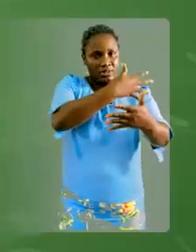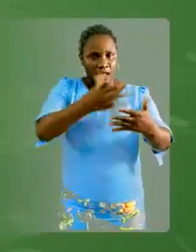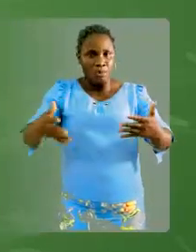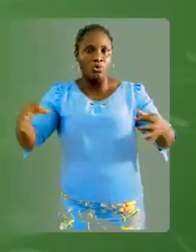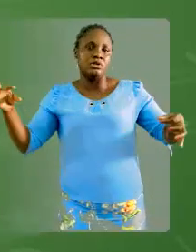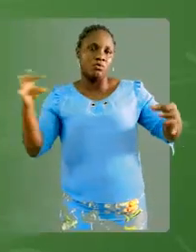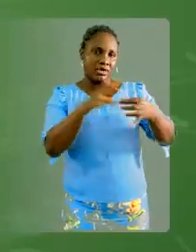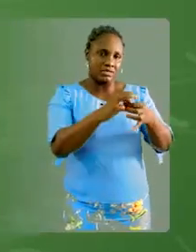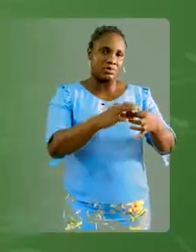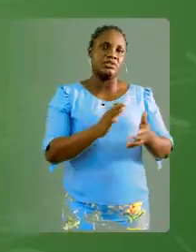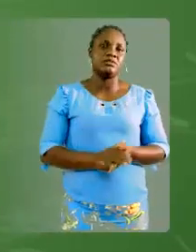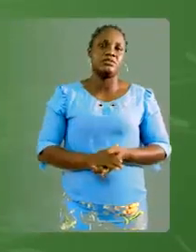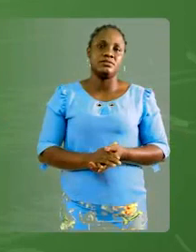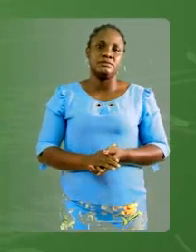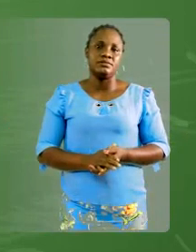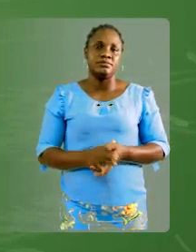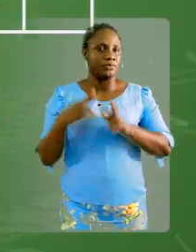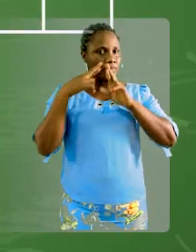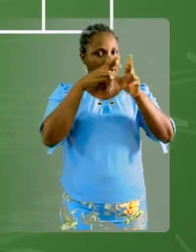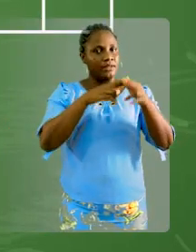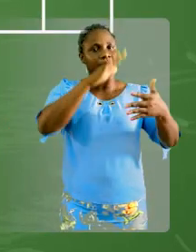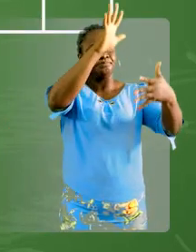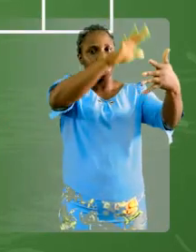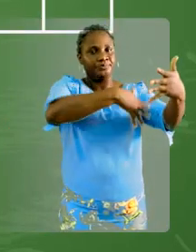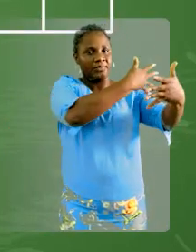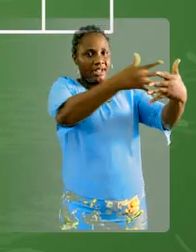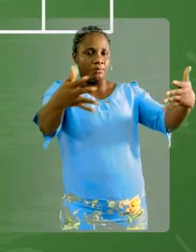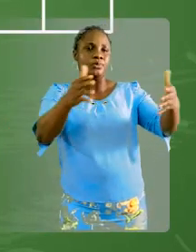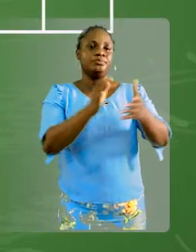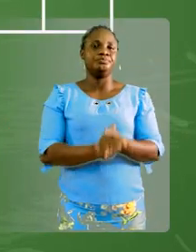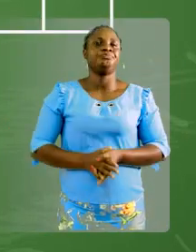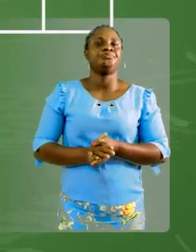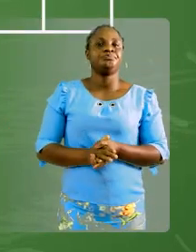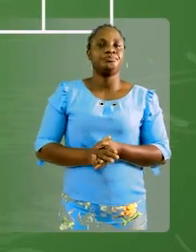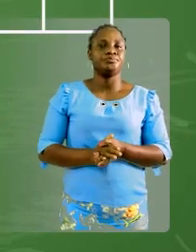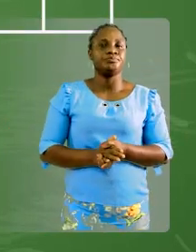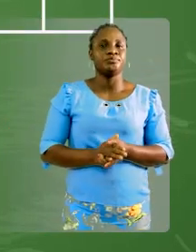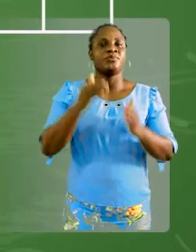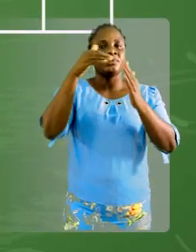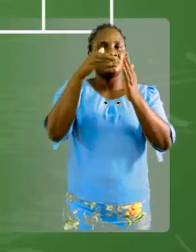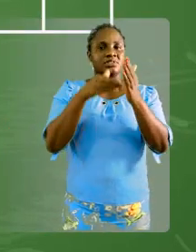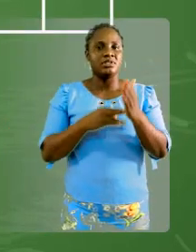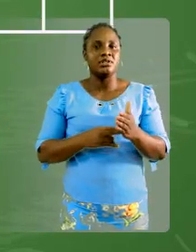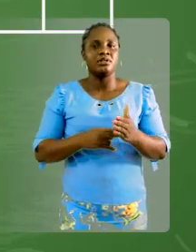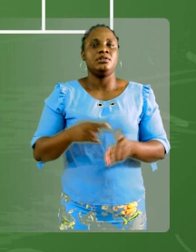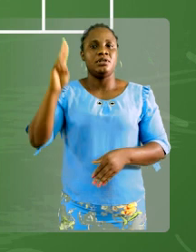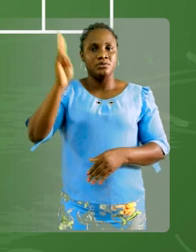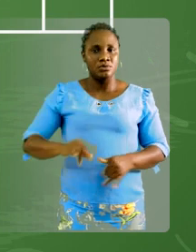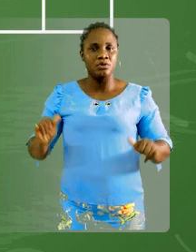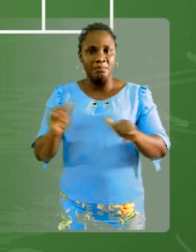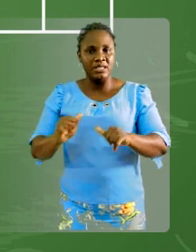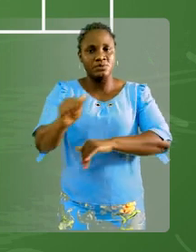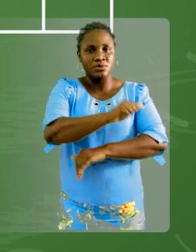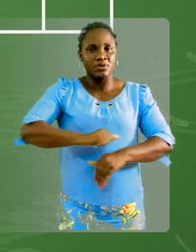de correspondance. Vous allez regarder avec moi. On va citer donc les unités de mesure d'agréer qu'on